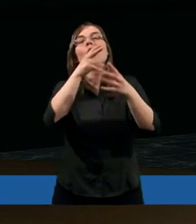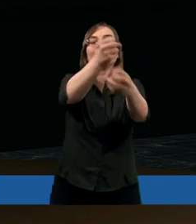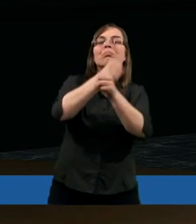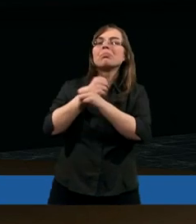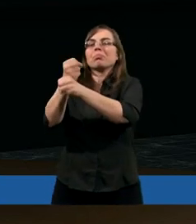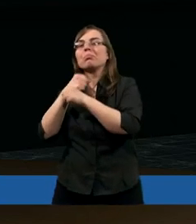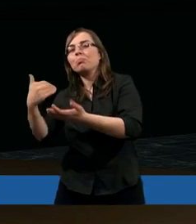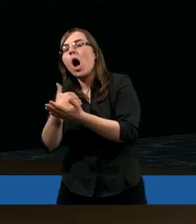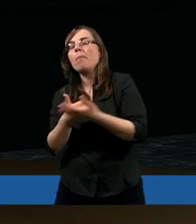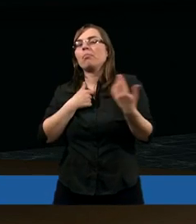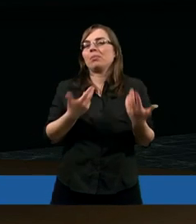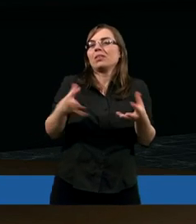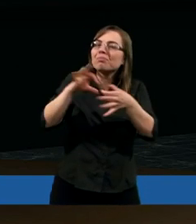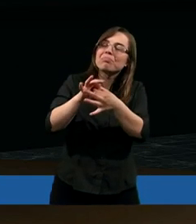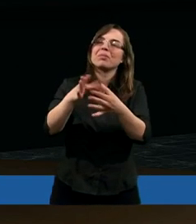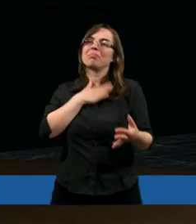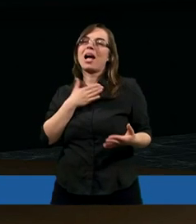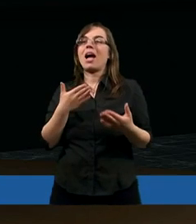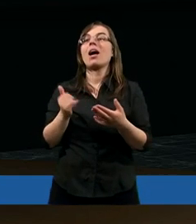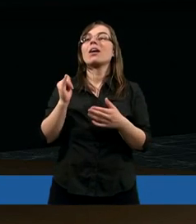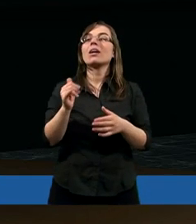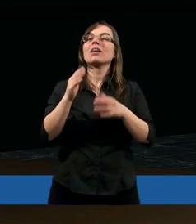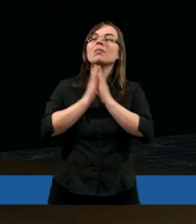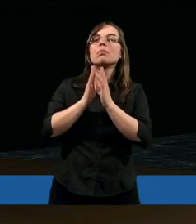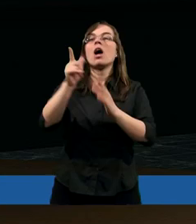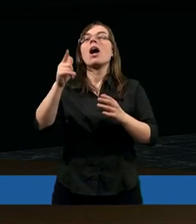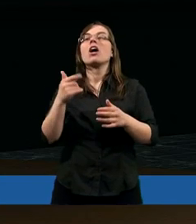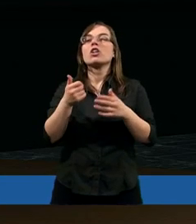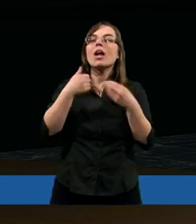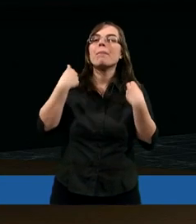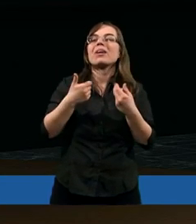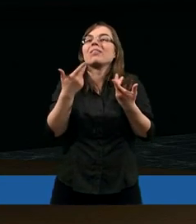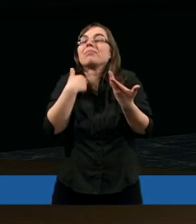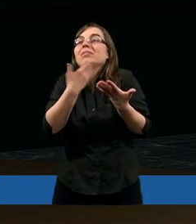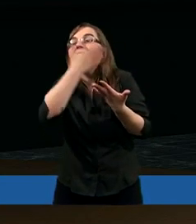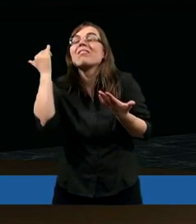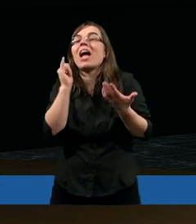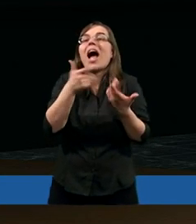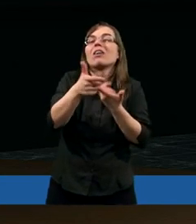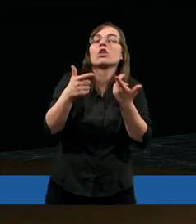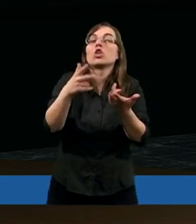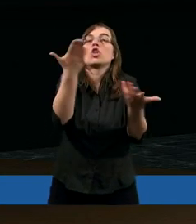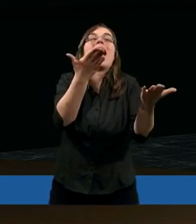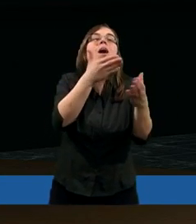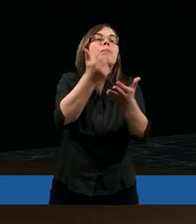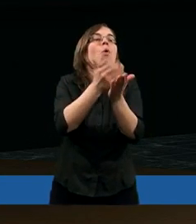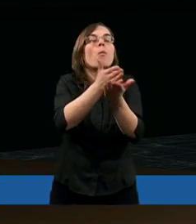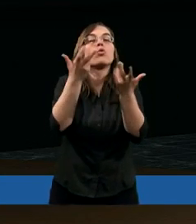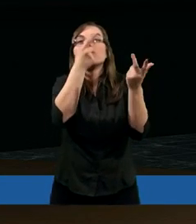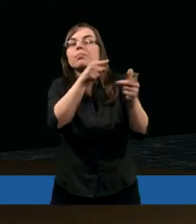pomocników. I kiedy poszłam na pierwsze zajęcia i ja nie wiedziałam czy ja będę miała tych pomocników.